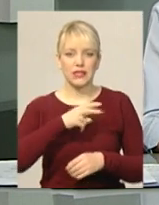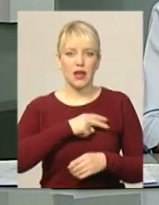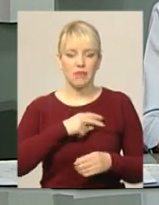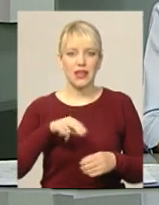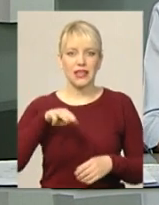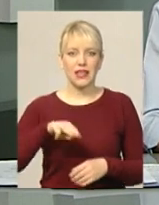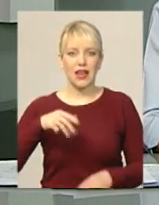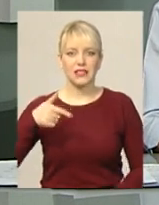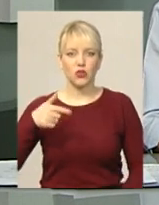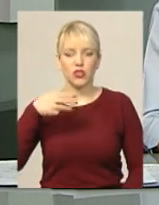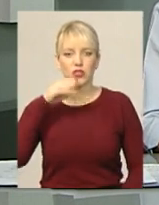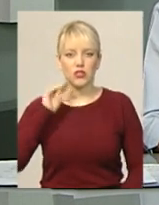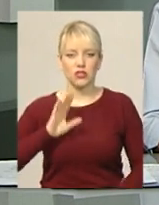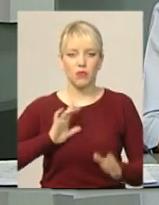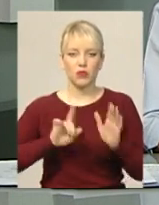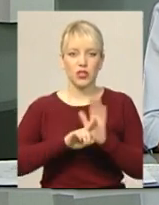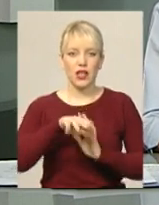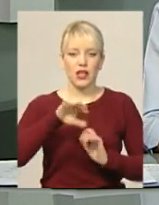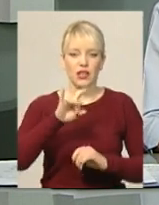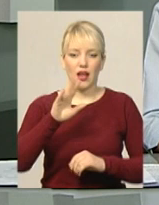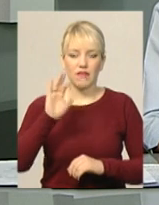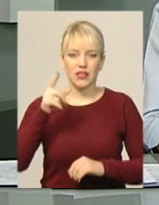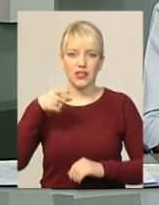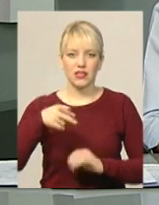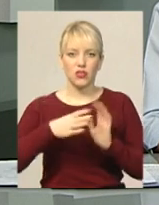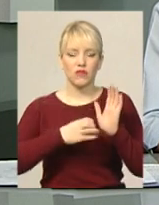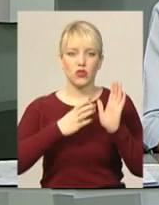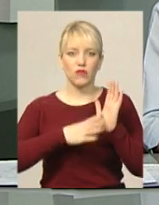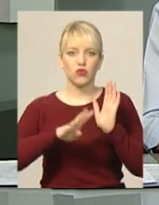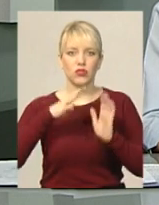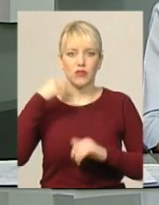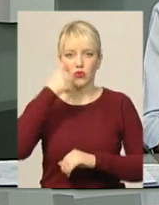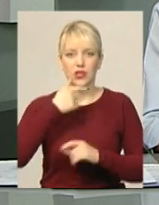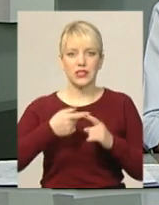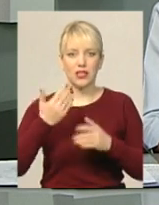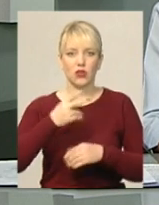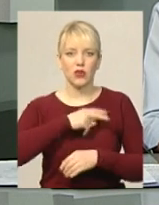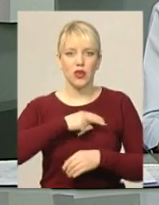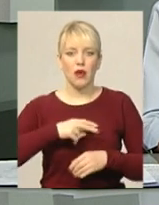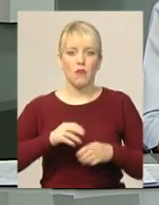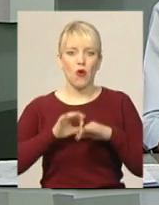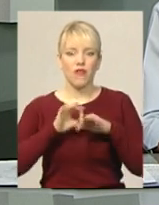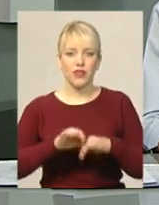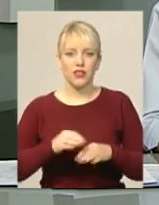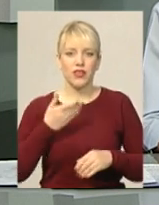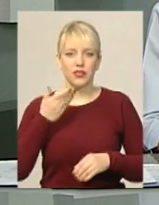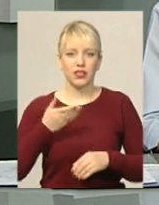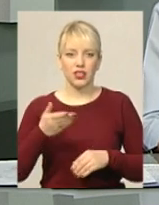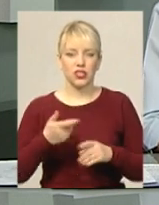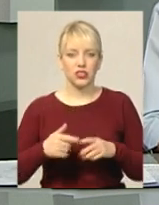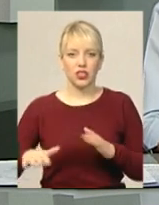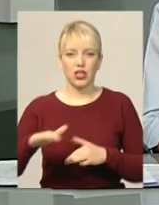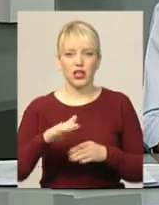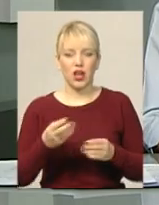започаткована у травні 1994 року. Серед її лауреатів – провідні діячі культури краю. Грошовий еквівалент